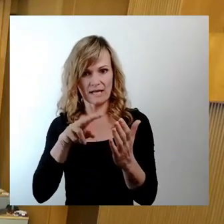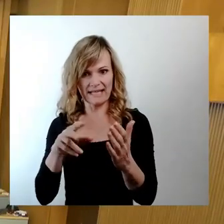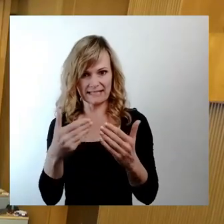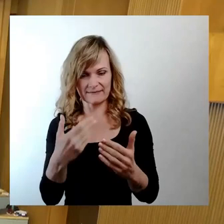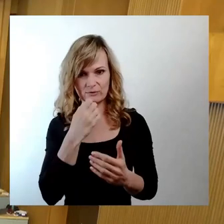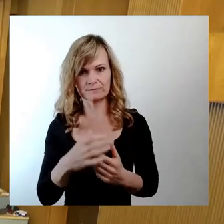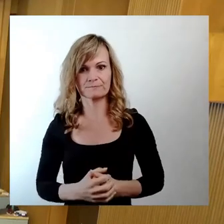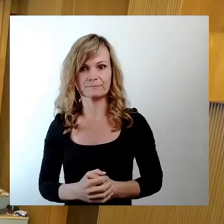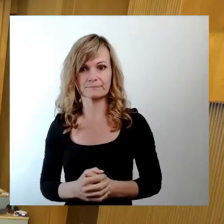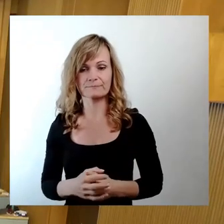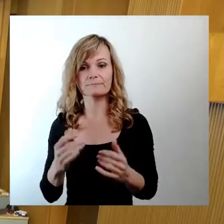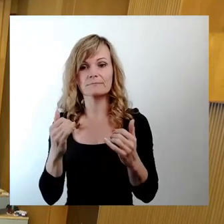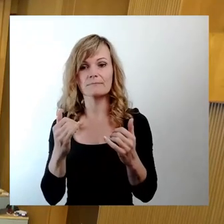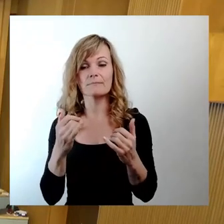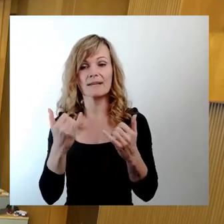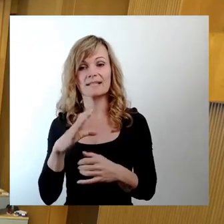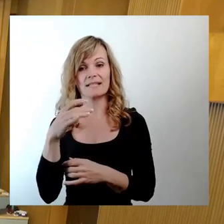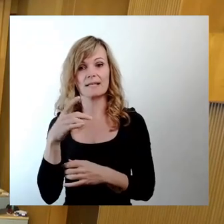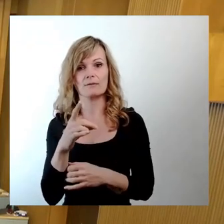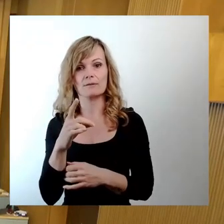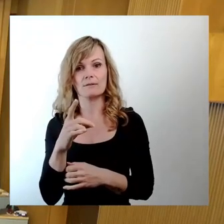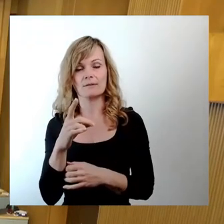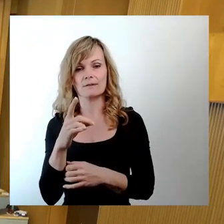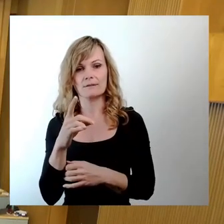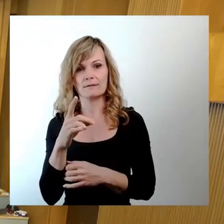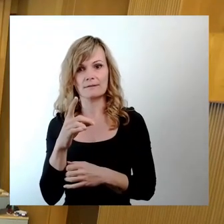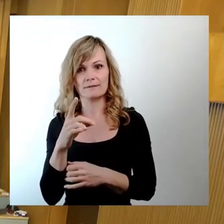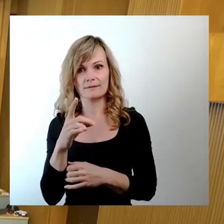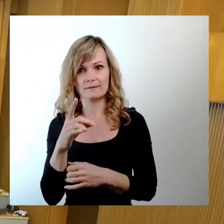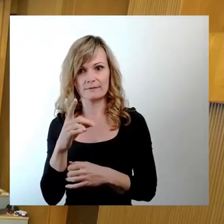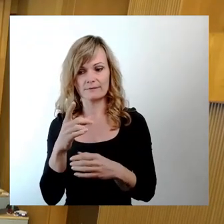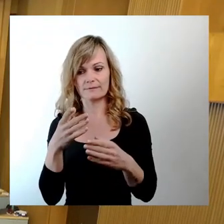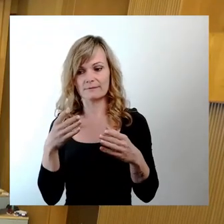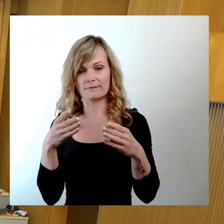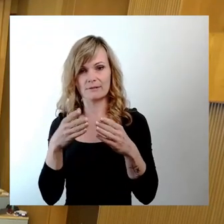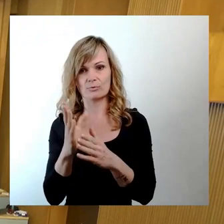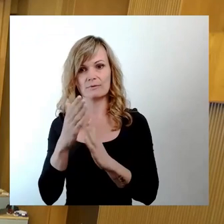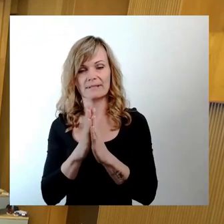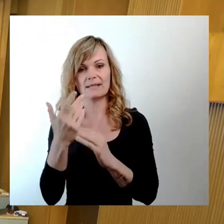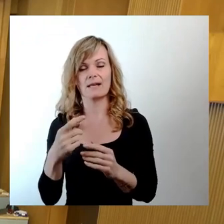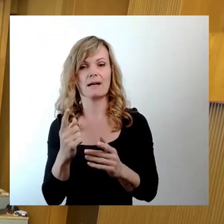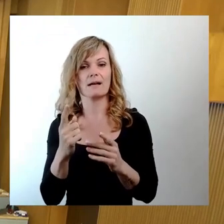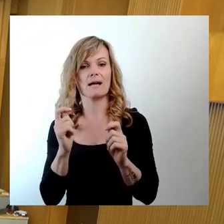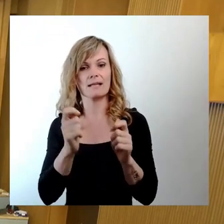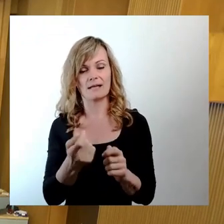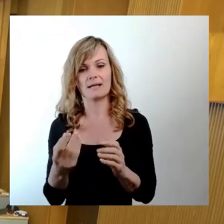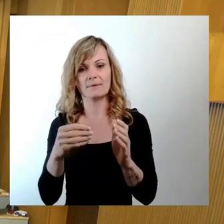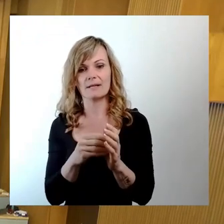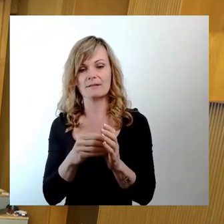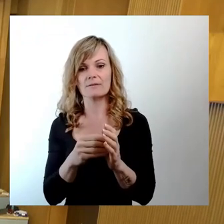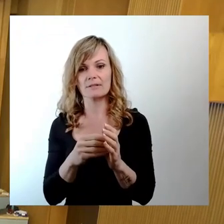Ich würde jetzt die CDU-Fraktion bitten, ihren Antrag anzubringen und bevor dann AfD einsteigt, dann würde ich noch der